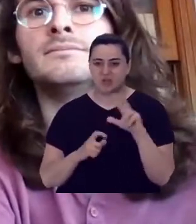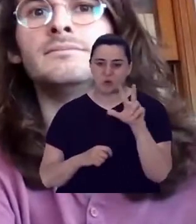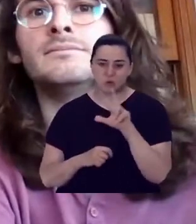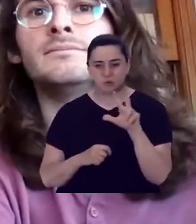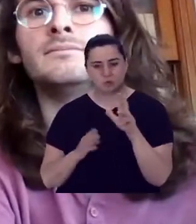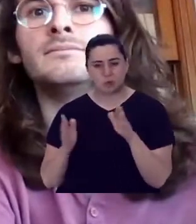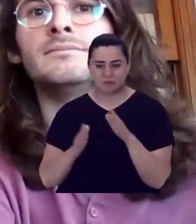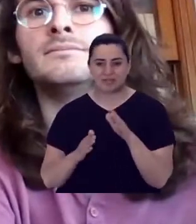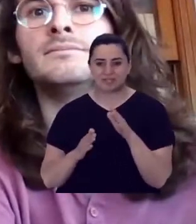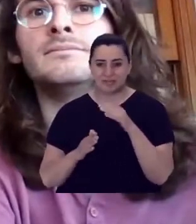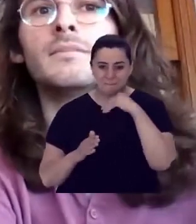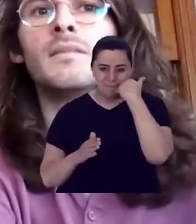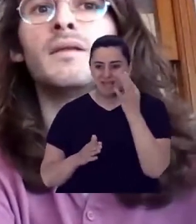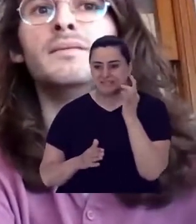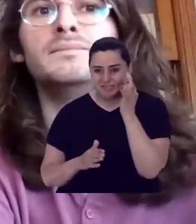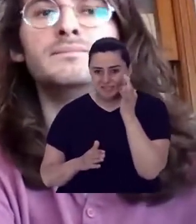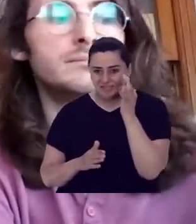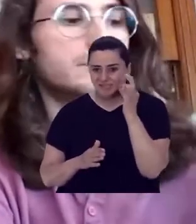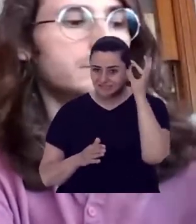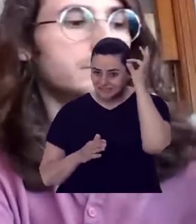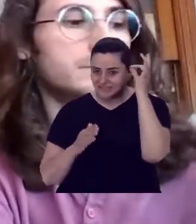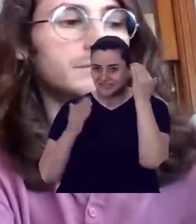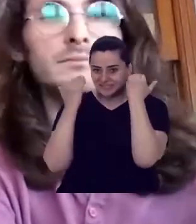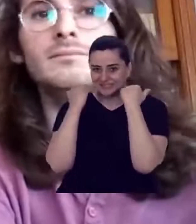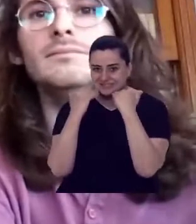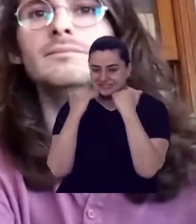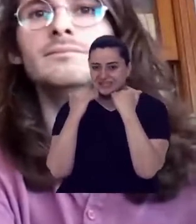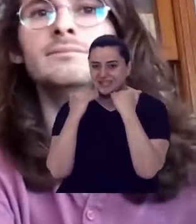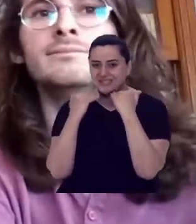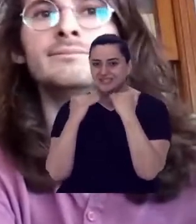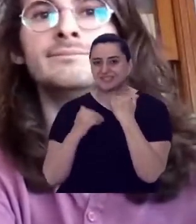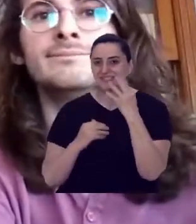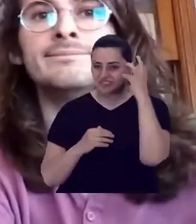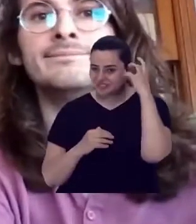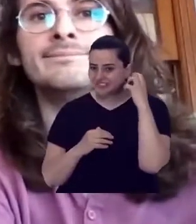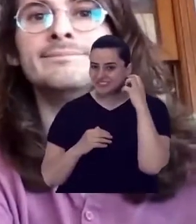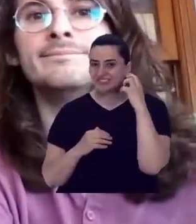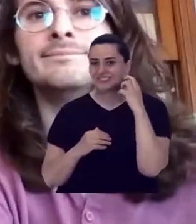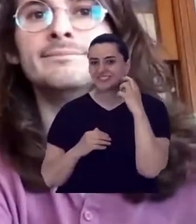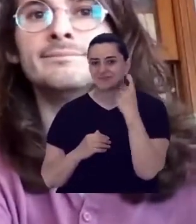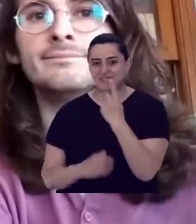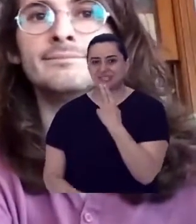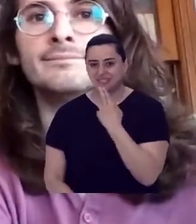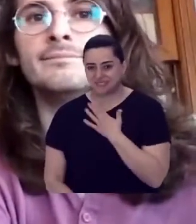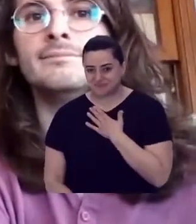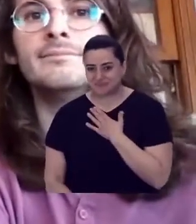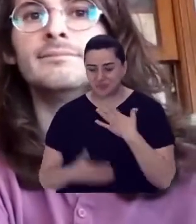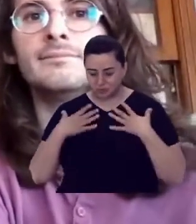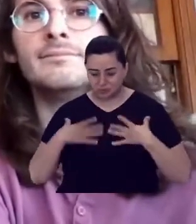30'larında beyaz tane saçları çene izazımda kıvırcık bir kadınım.